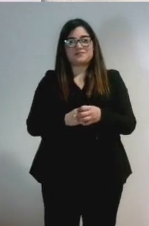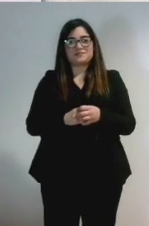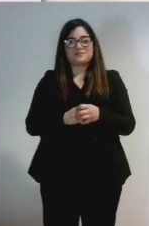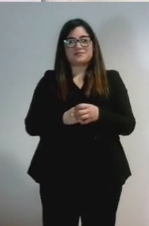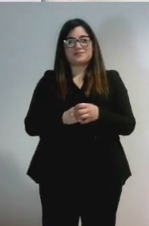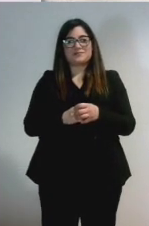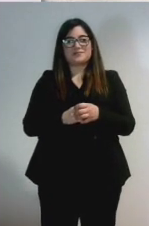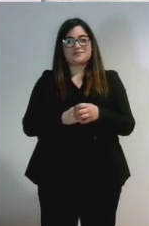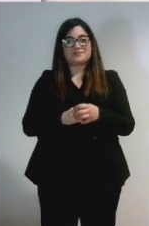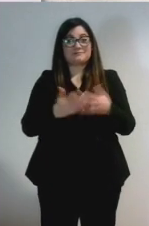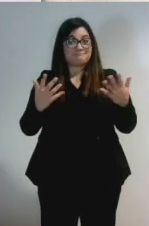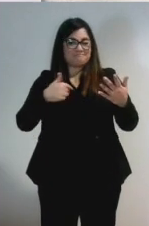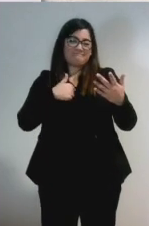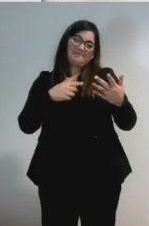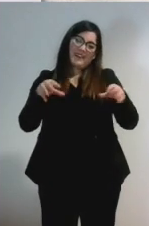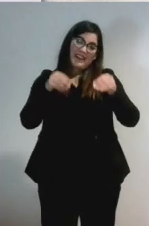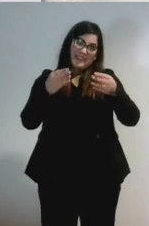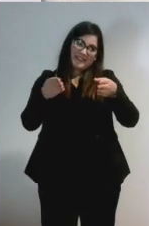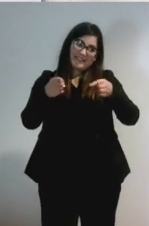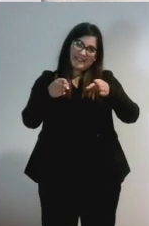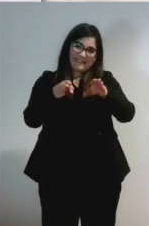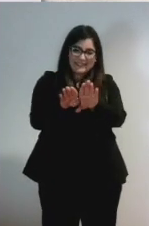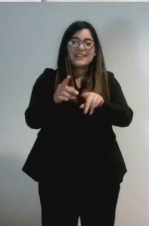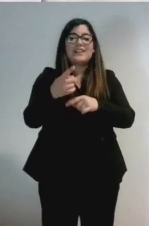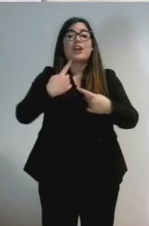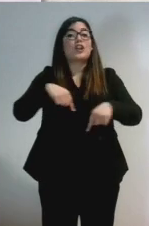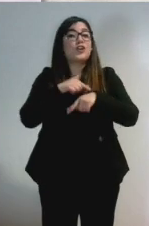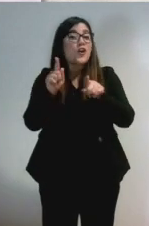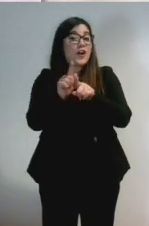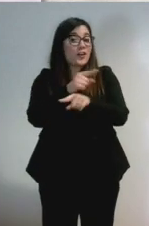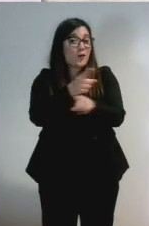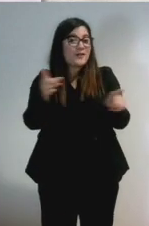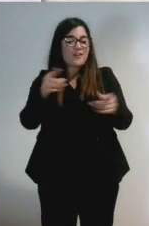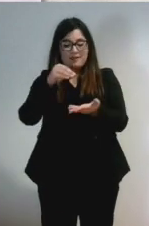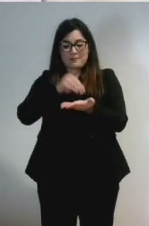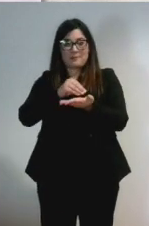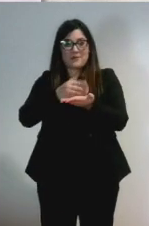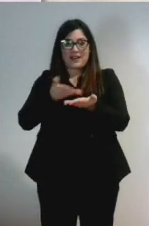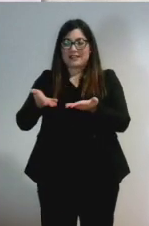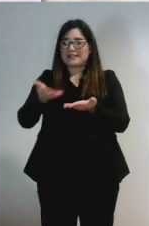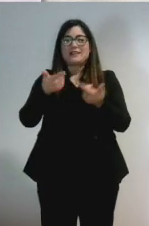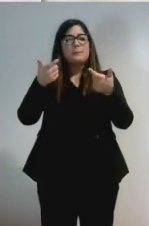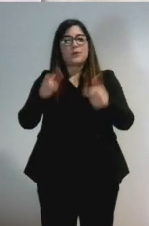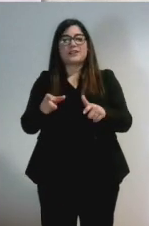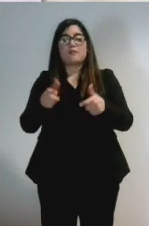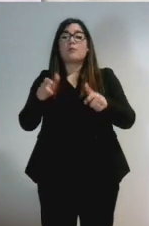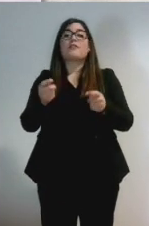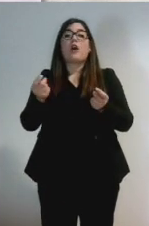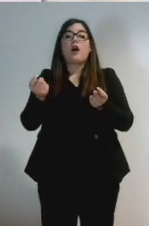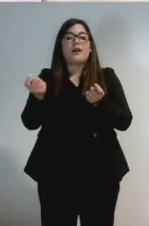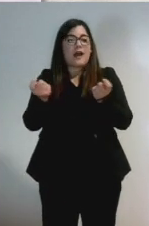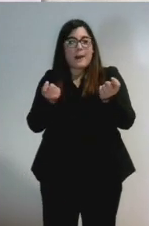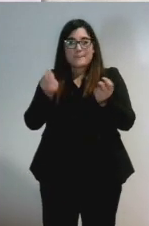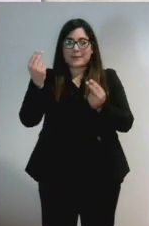Mi avvio la conclusione. Noi, come voi, siamo qui perché pensiamo che amministrare sia la cosa più bella del mondo.